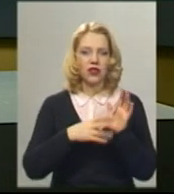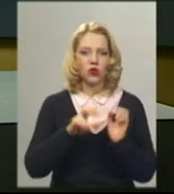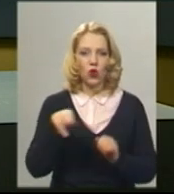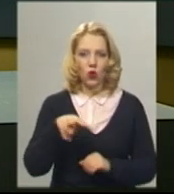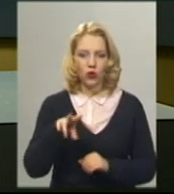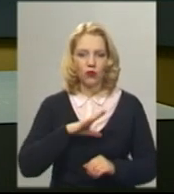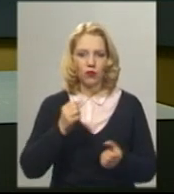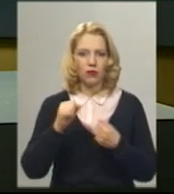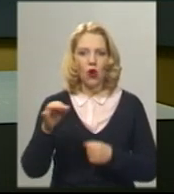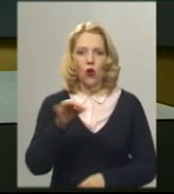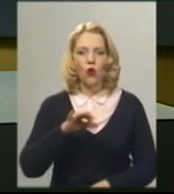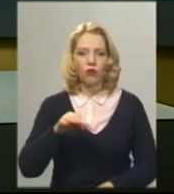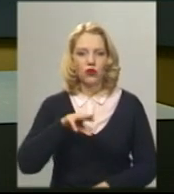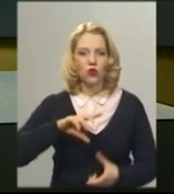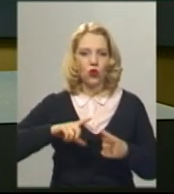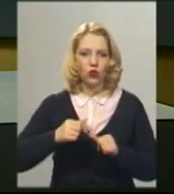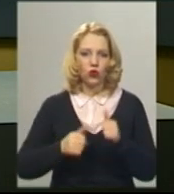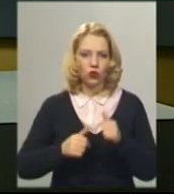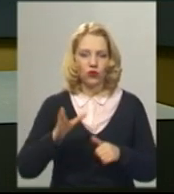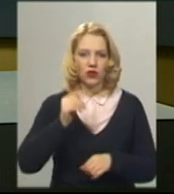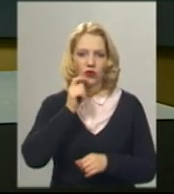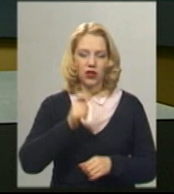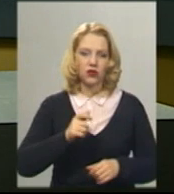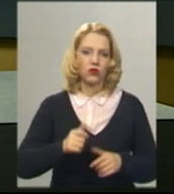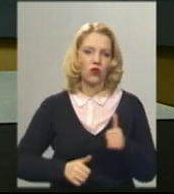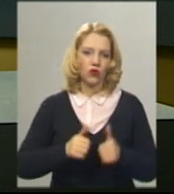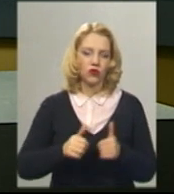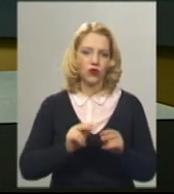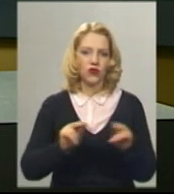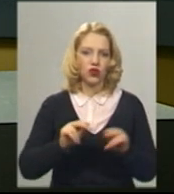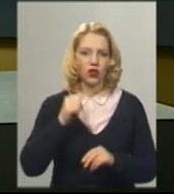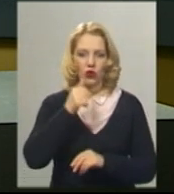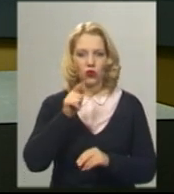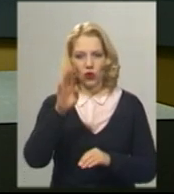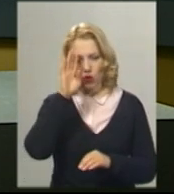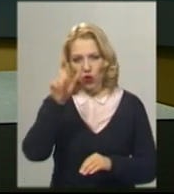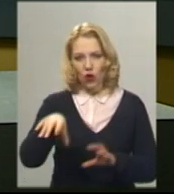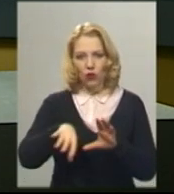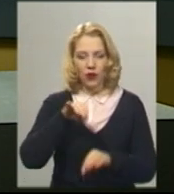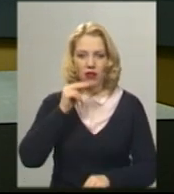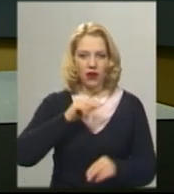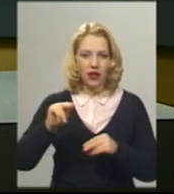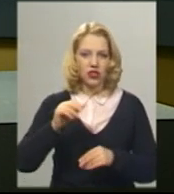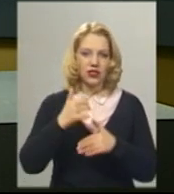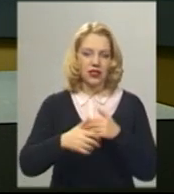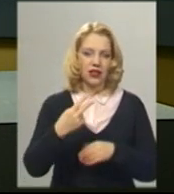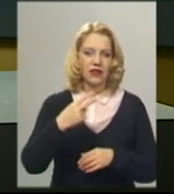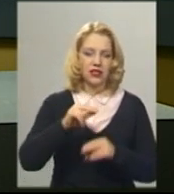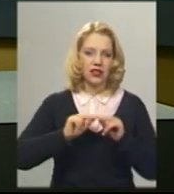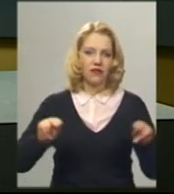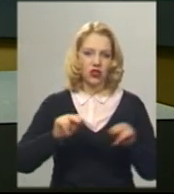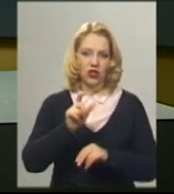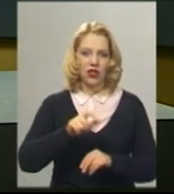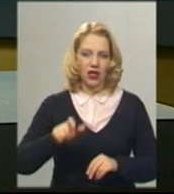обласного туру всеукраїнського конкурсу «Вчитель року». Його обрали кращим серед 22 учителів області. Анастасія